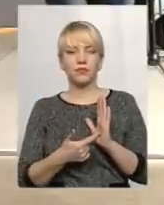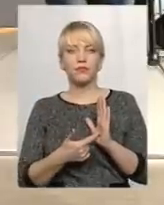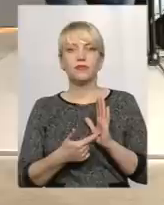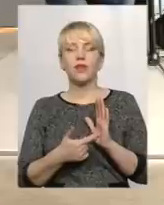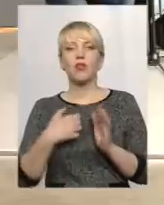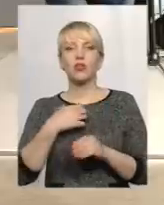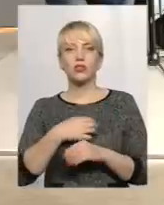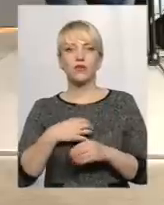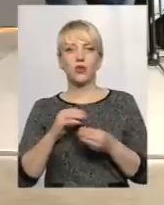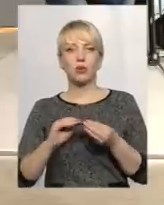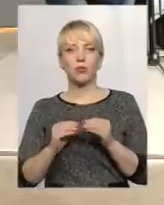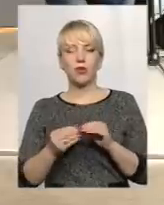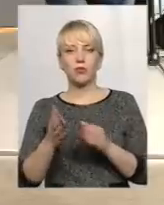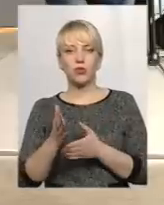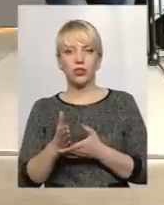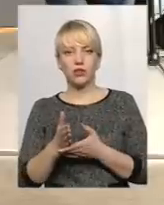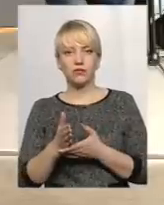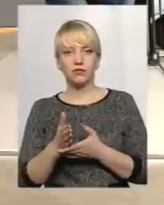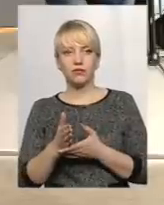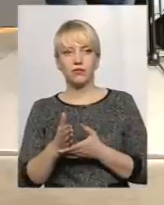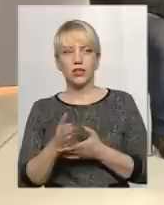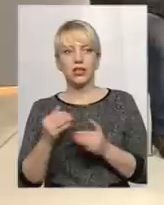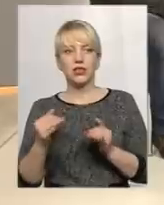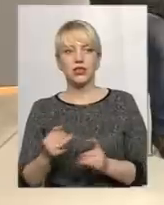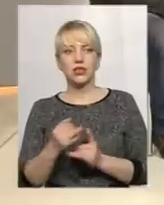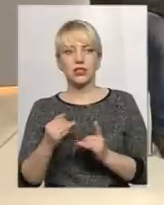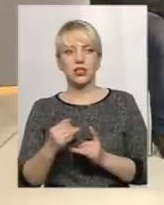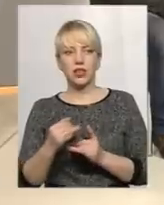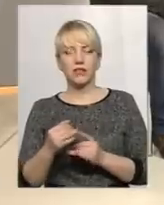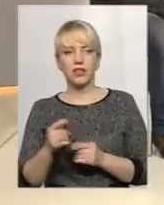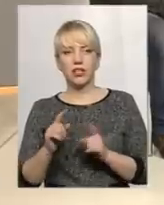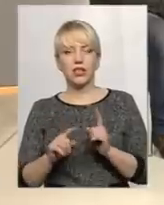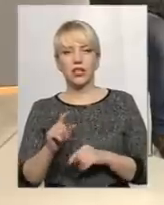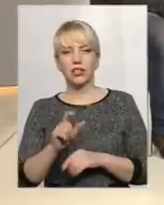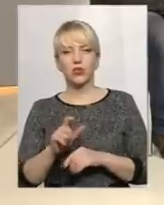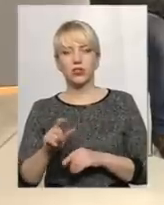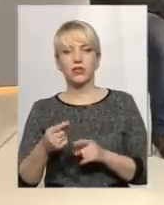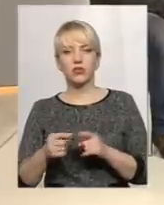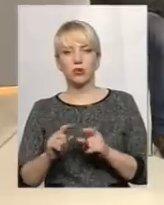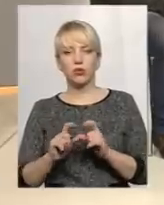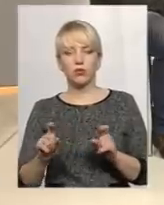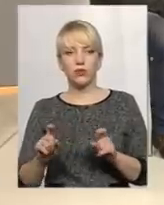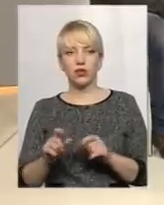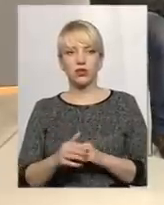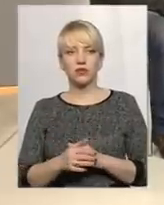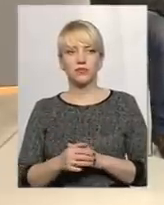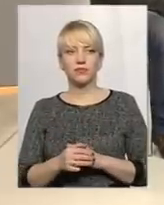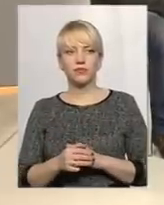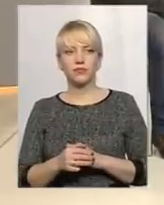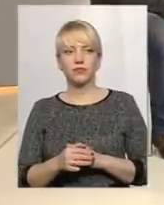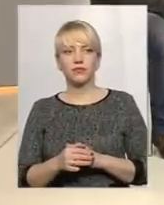Основною проблемою є зацікавленість деяких осіб в даному об'єкті. Ми про даний об'єкт говоримо.